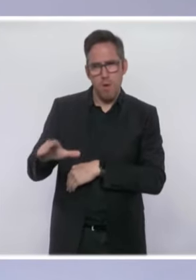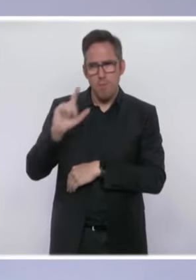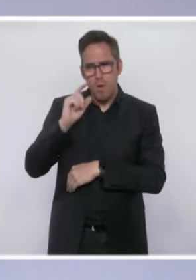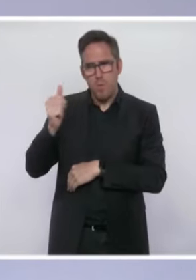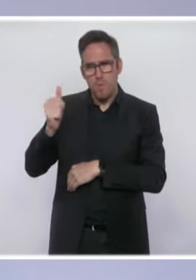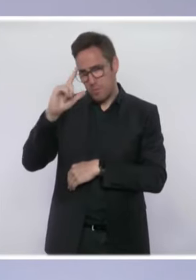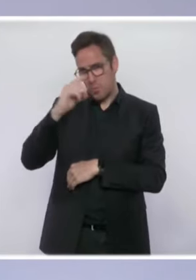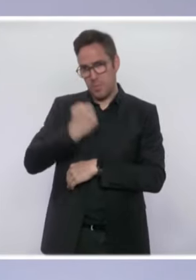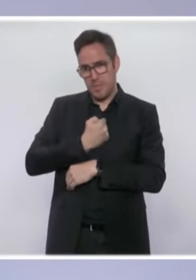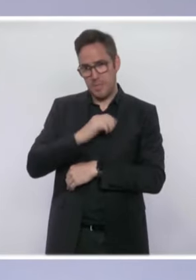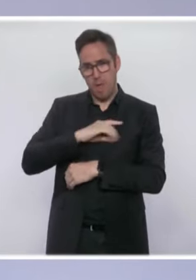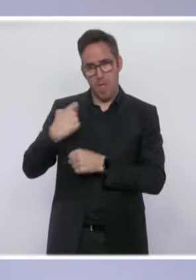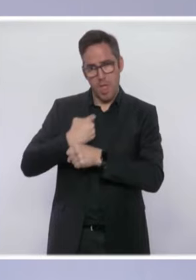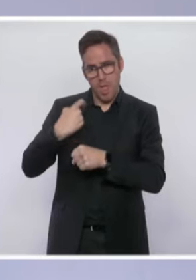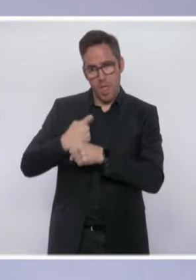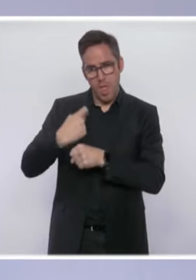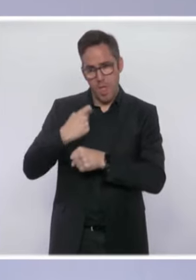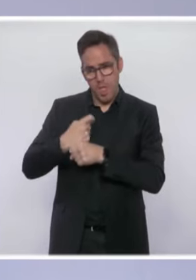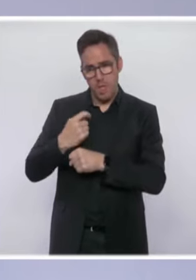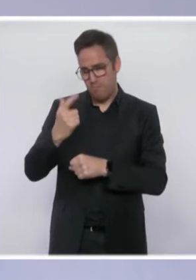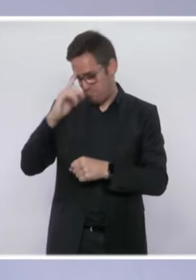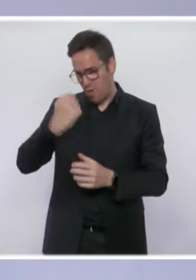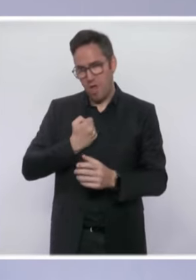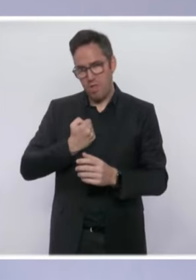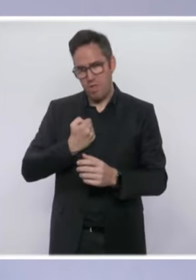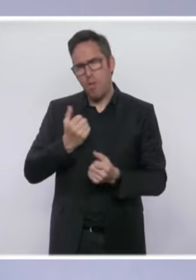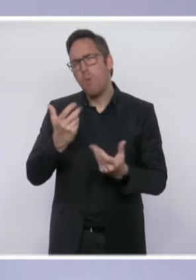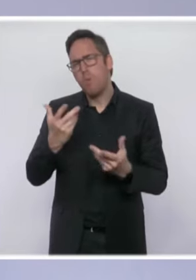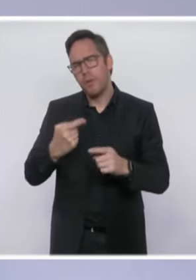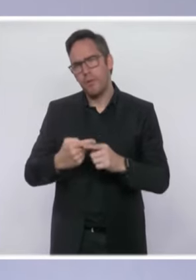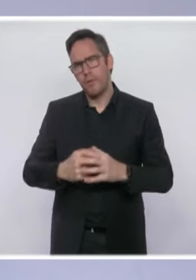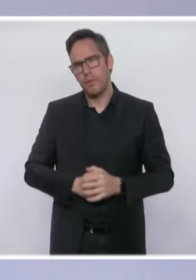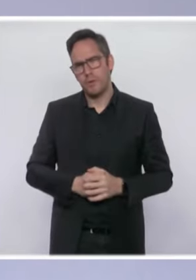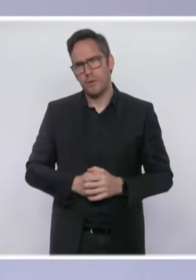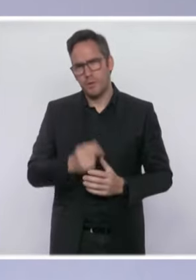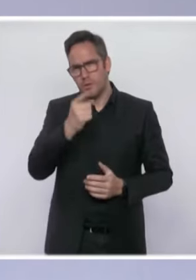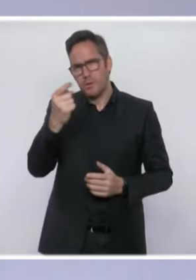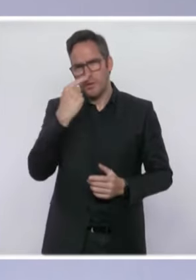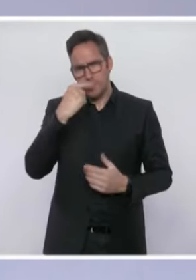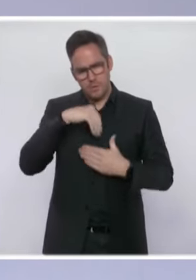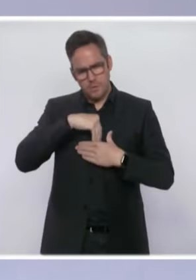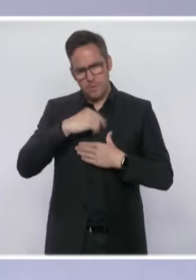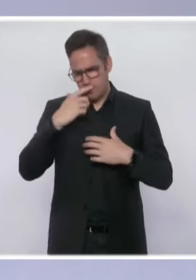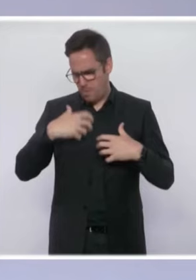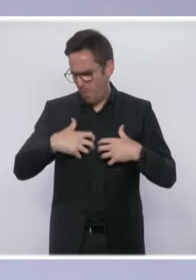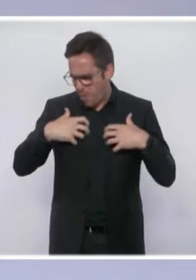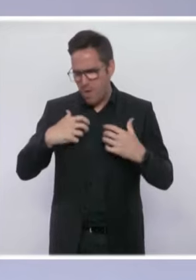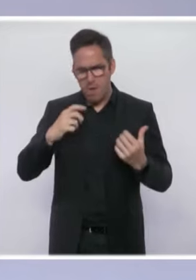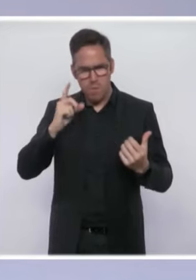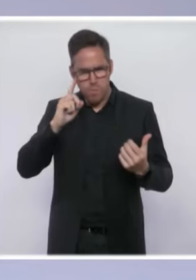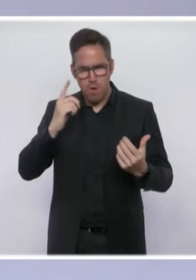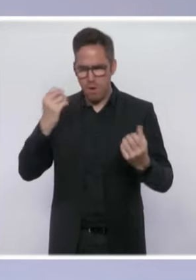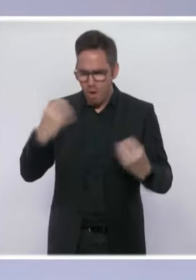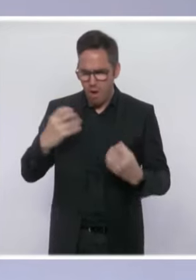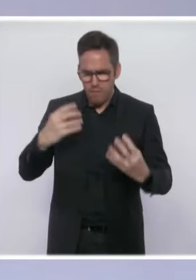harcelé ? Combien de fois avons-nous connu ce sentiment de colère très fort qui s'empare de nous en disant comment des choses